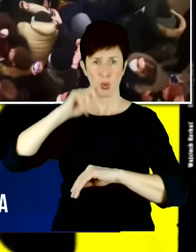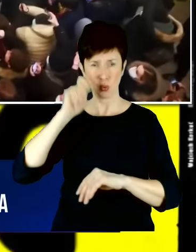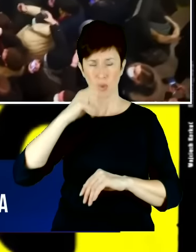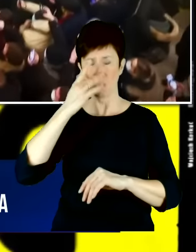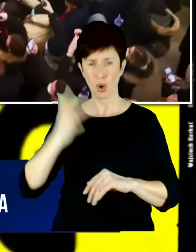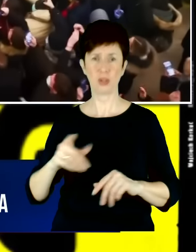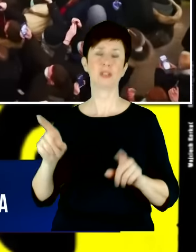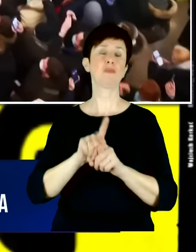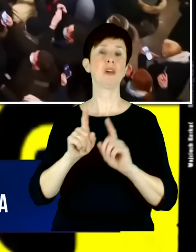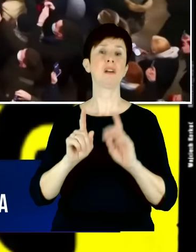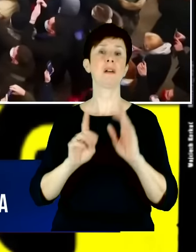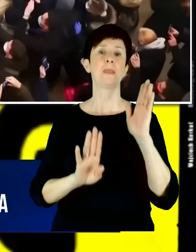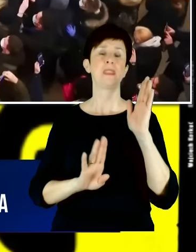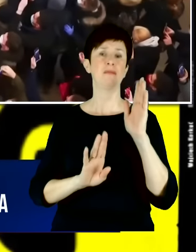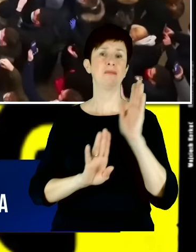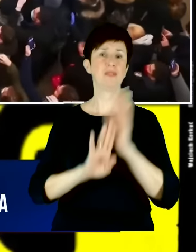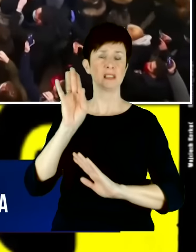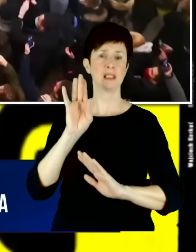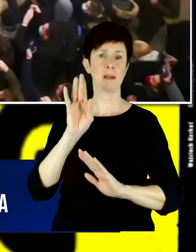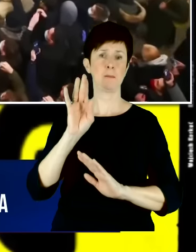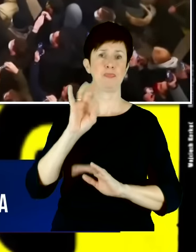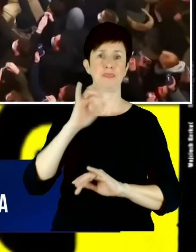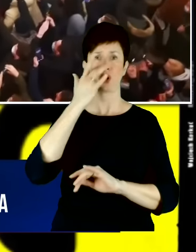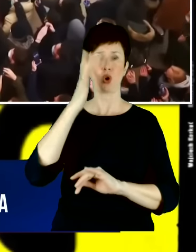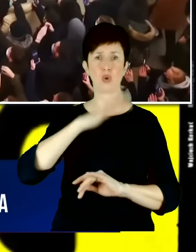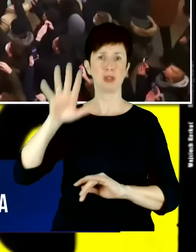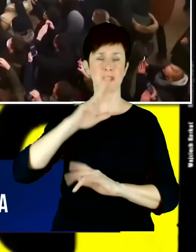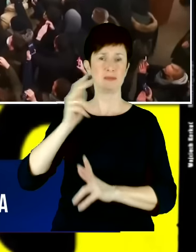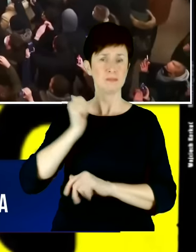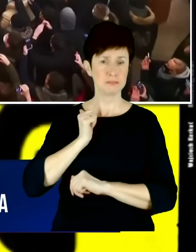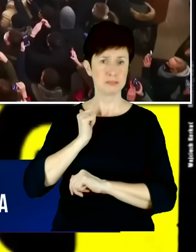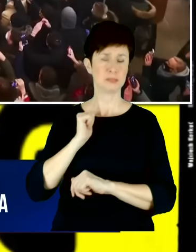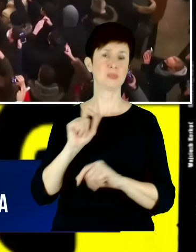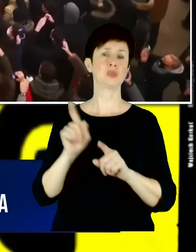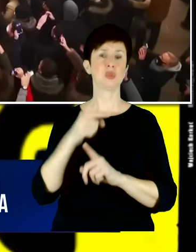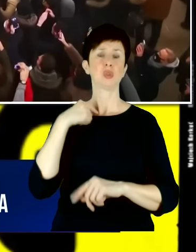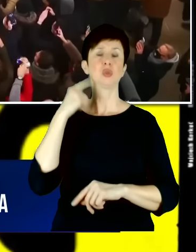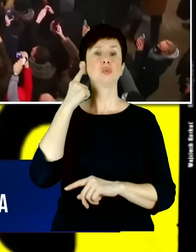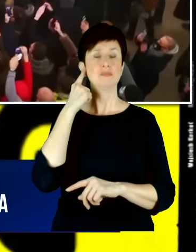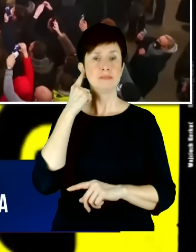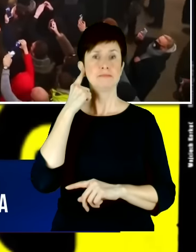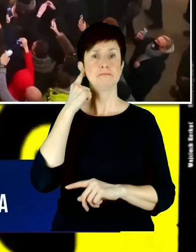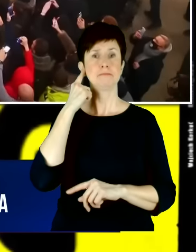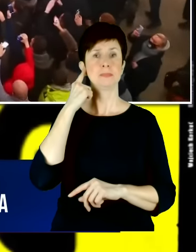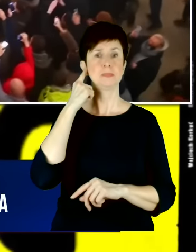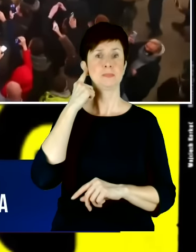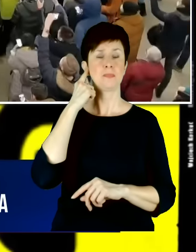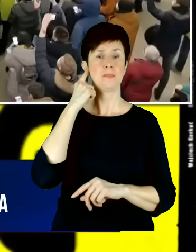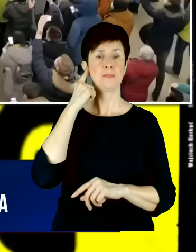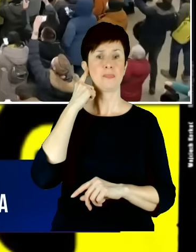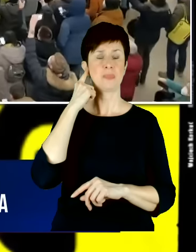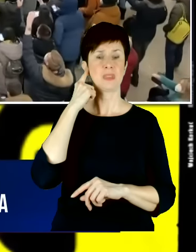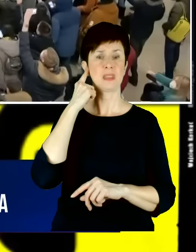potencjału wojskowego w Rosji. Mamy sygnały o tym, że ta już prowadzona w stylu